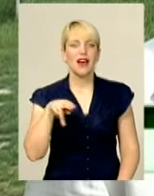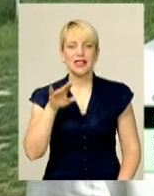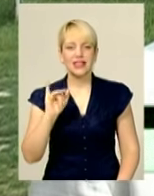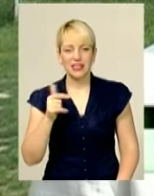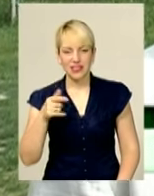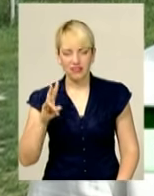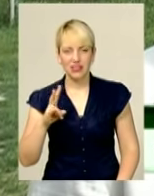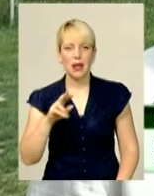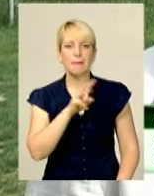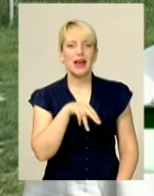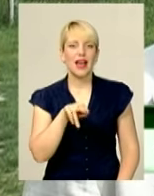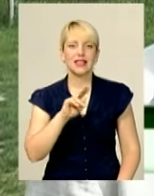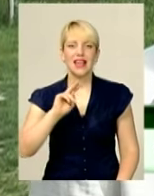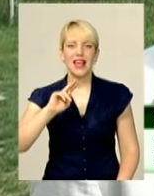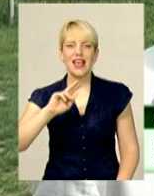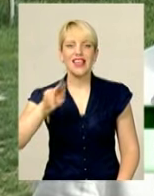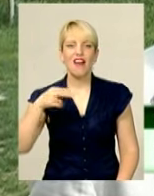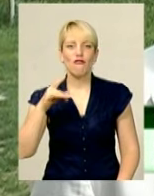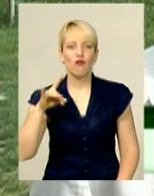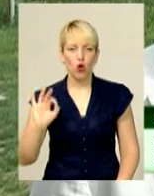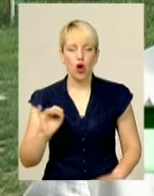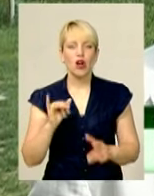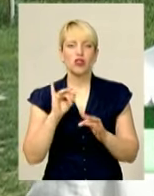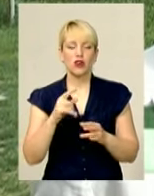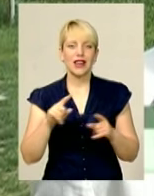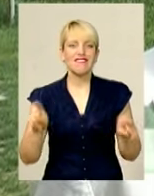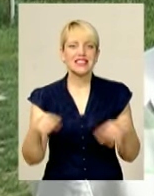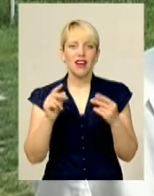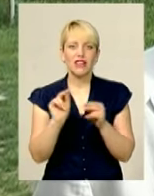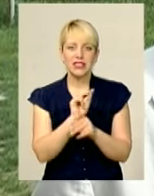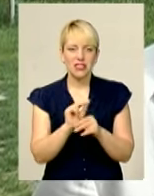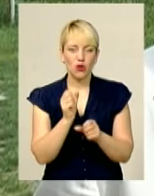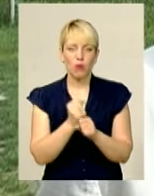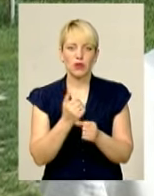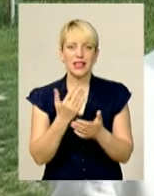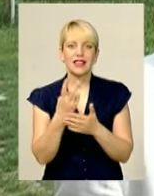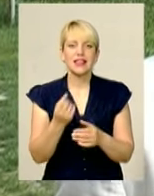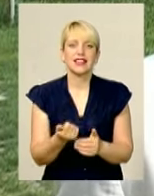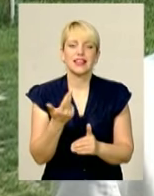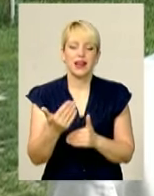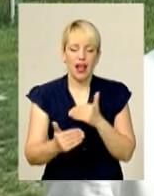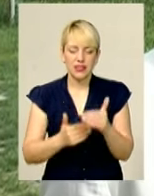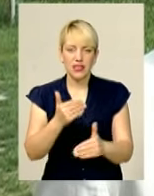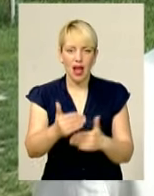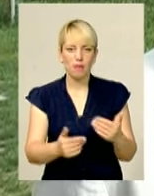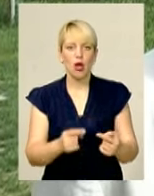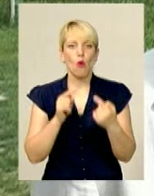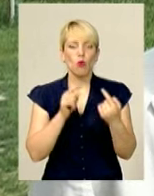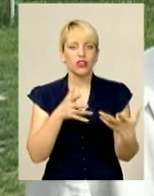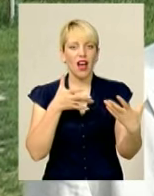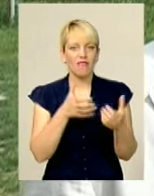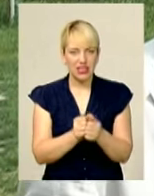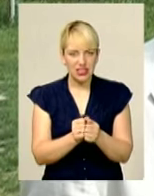про мільярди євро. Тому що реставраційні роботи мають кілька етапів – це протиаварійні, консерваційні, а потім сама